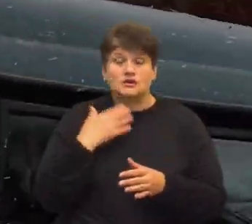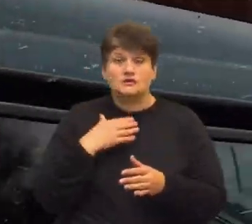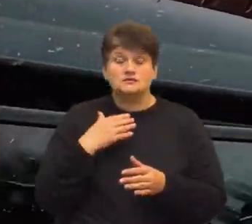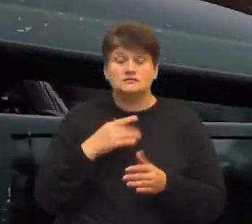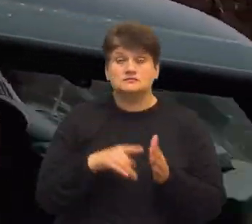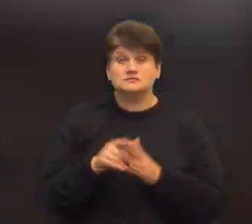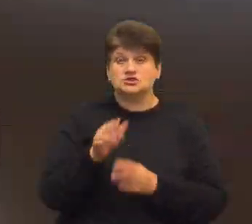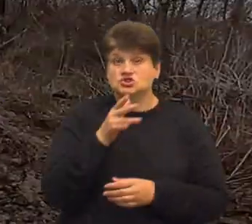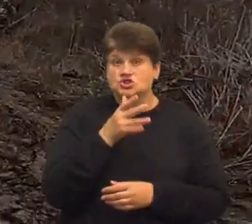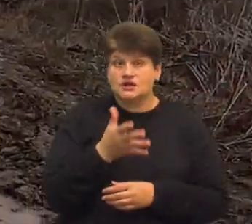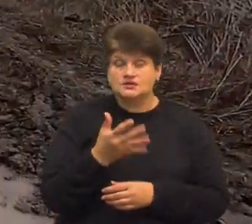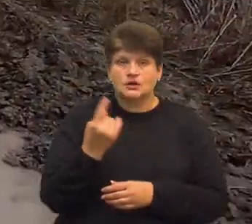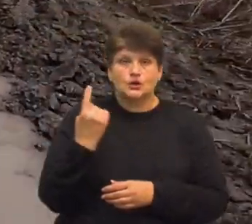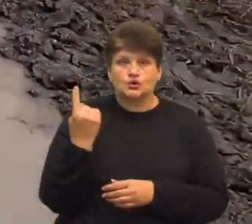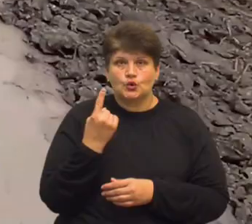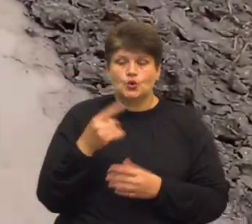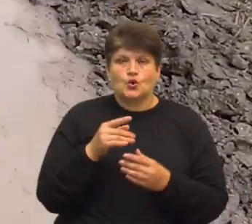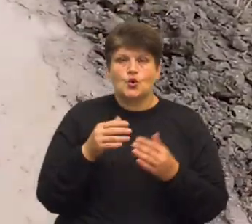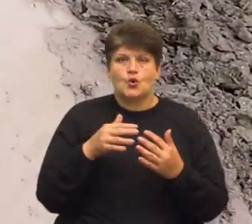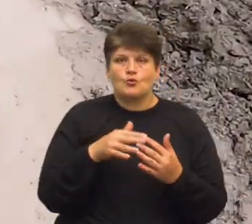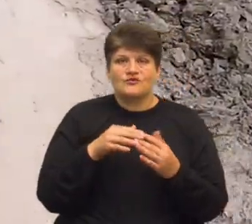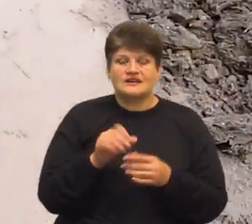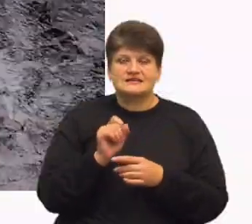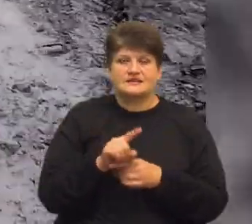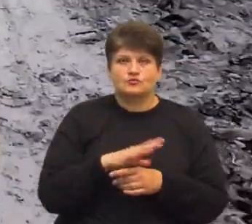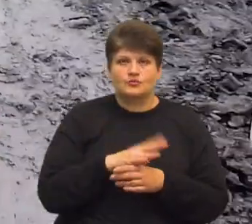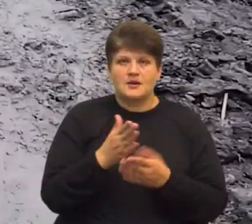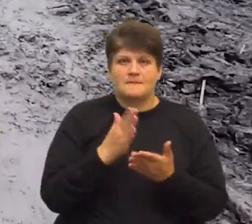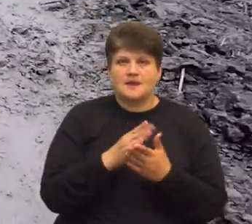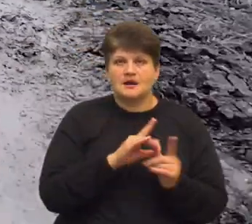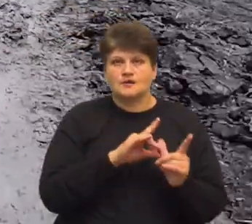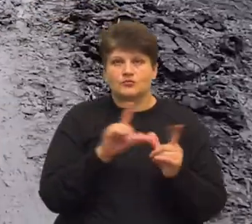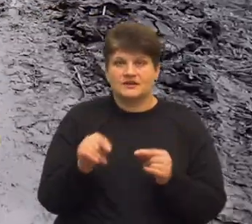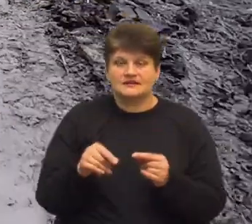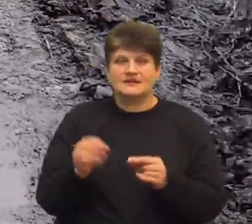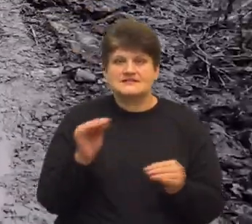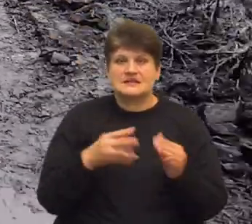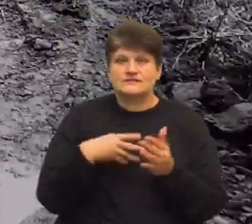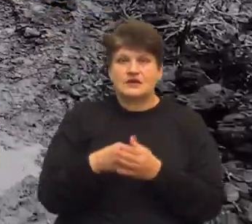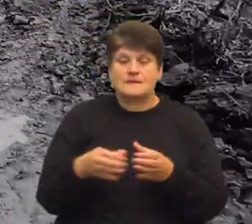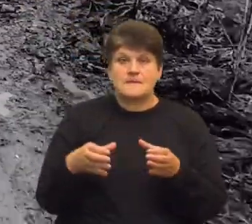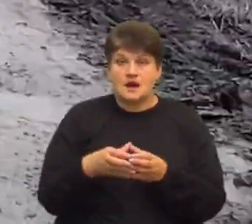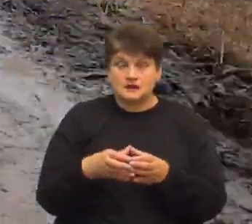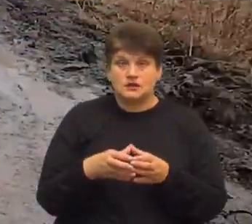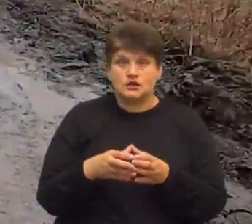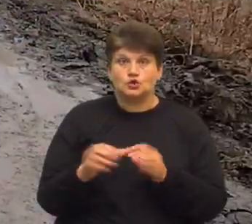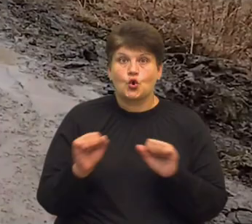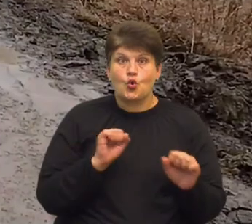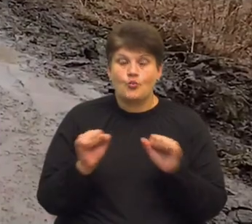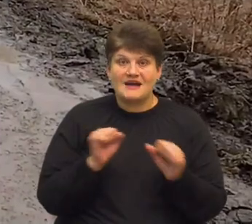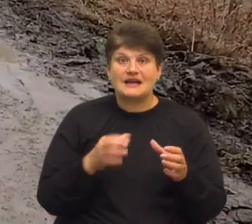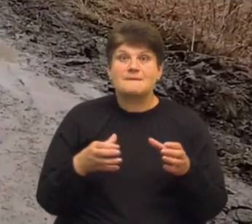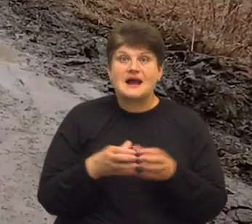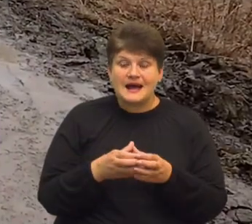однією з бойових задач нам сказали, що ми маємо звідти поїхати до складу своєї бригади, то командування цієї бригади, яке колись